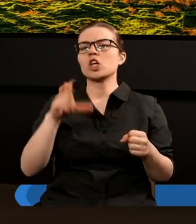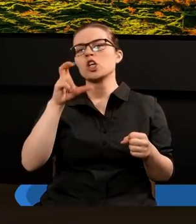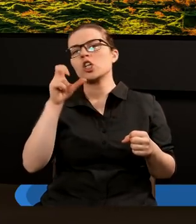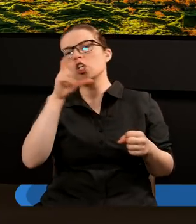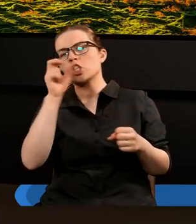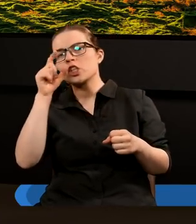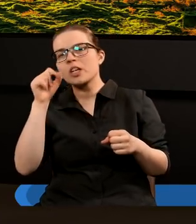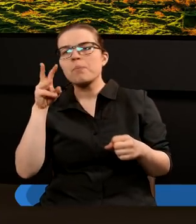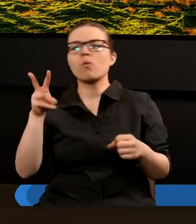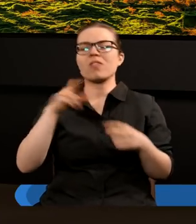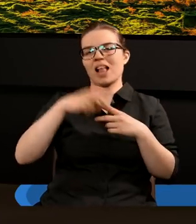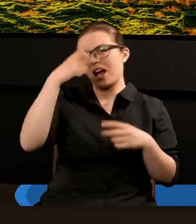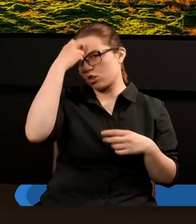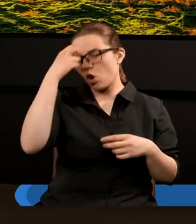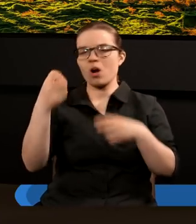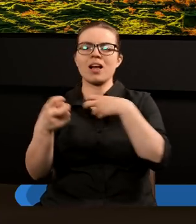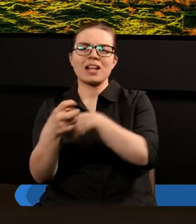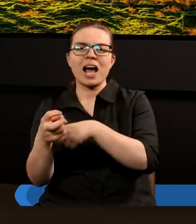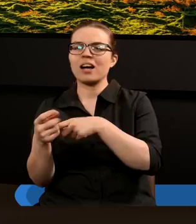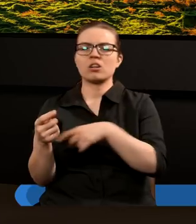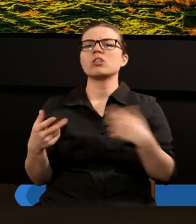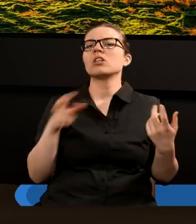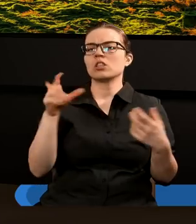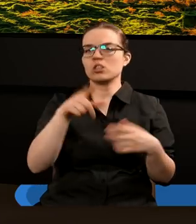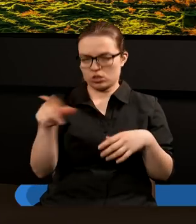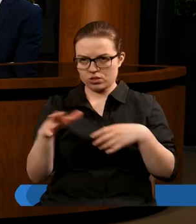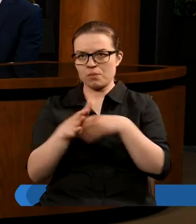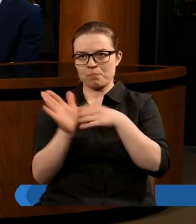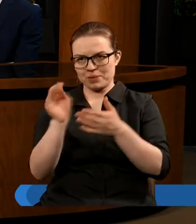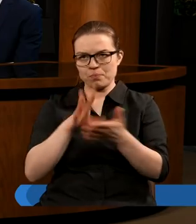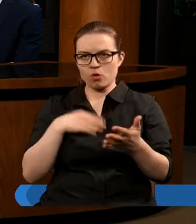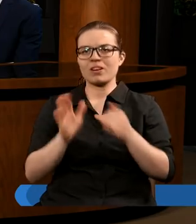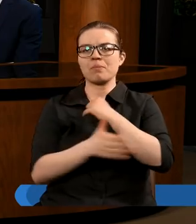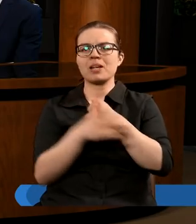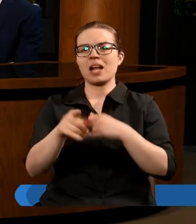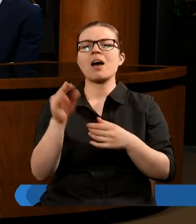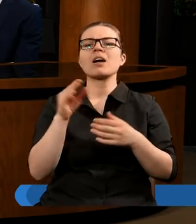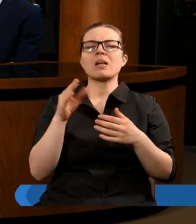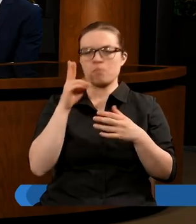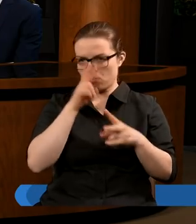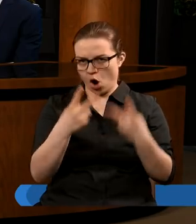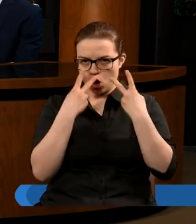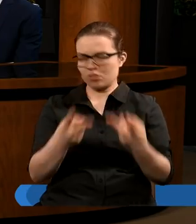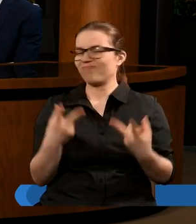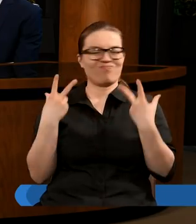w ręku, na czole. Czy Biblia wspiera taki pogląd? Uważam, że nie, bo